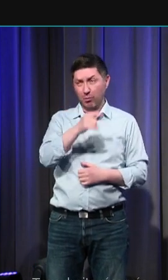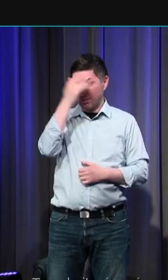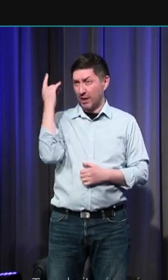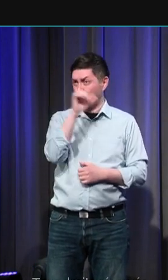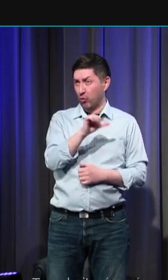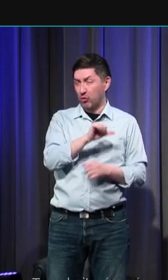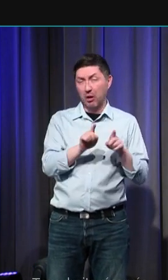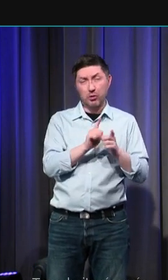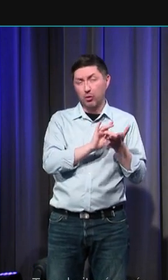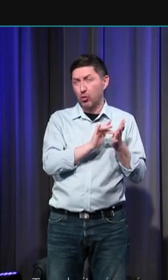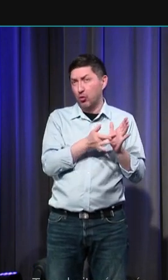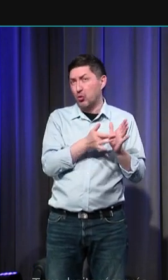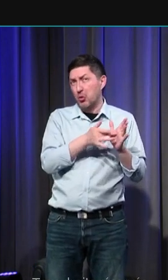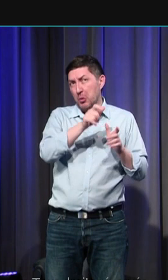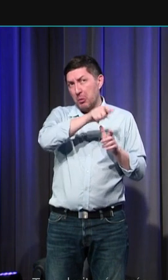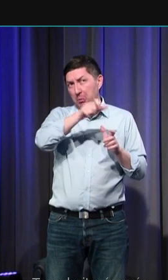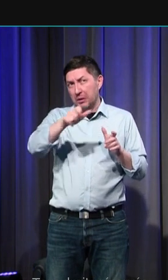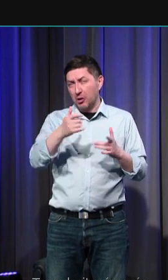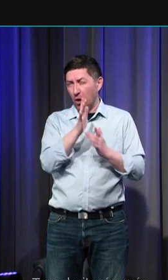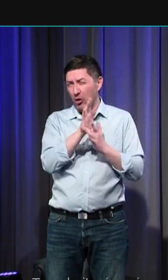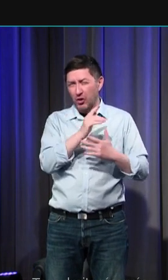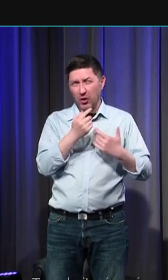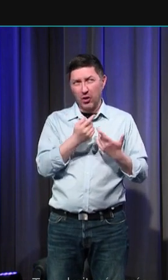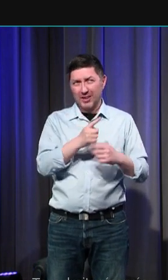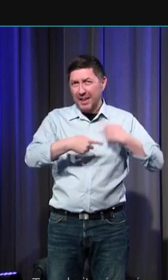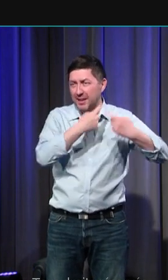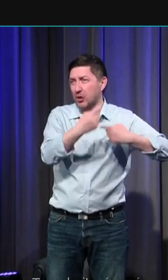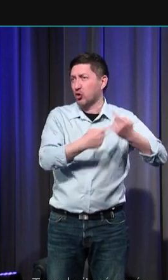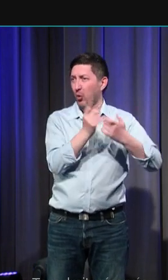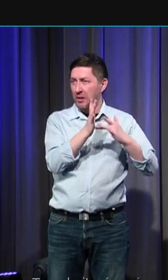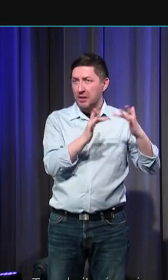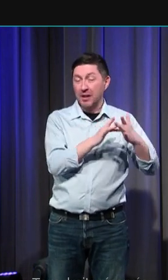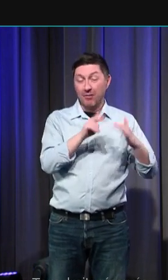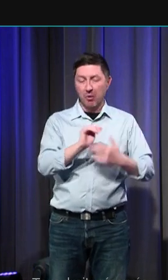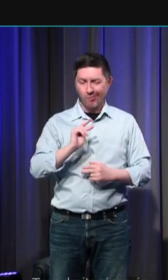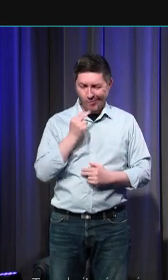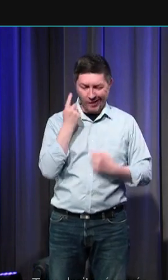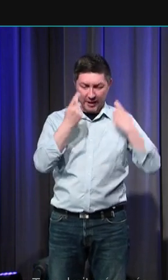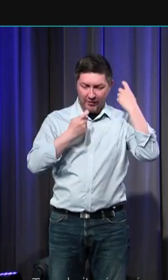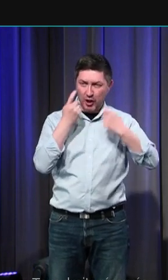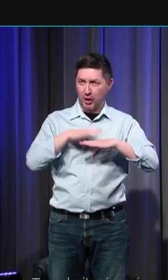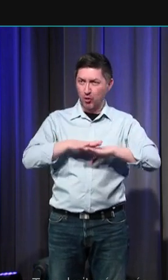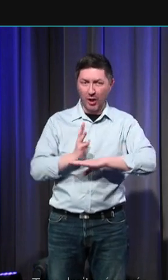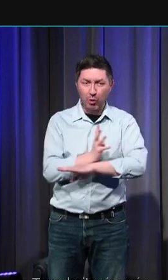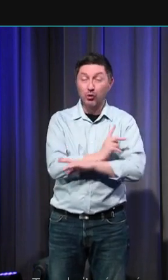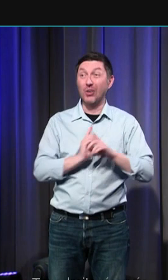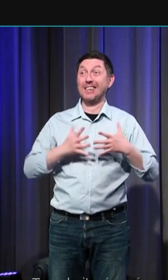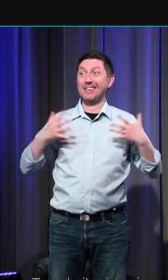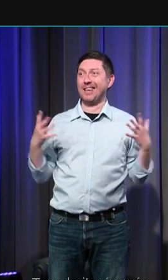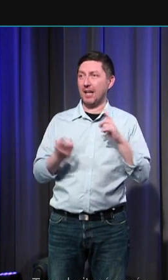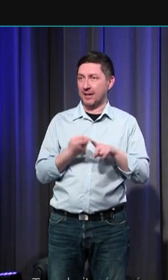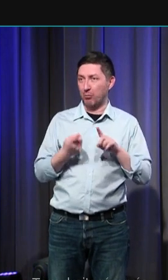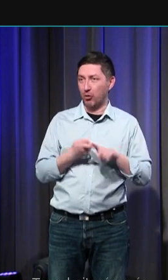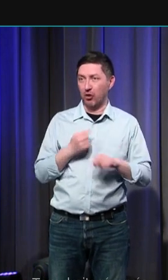christianisme, le fait d'examiner, de questionner ses émotions est une chose si importante et conduit à une culture de l